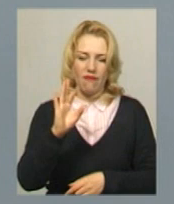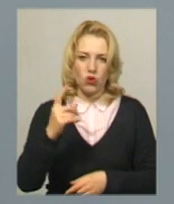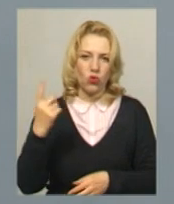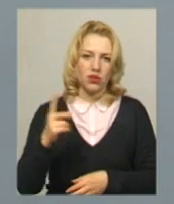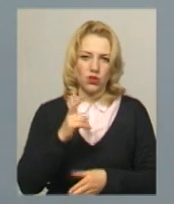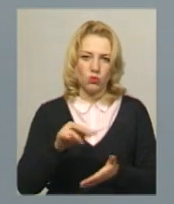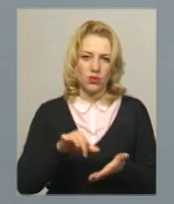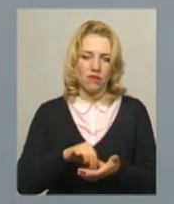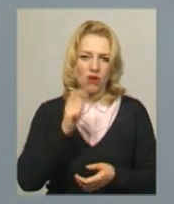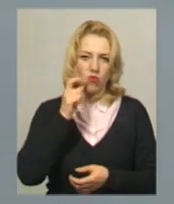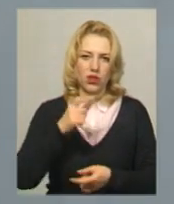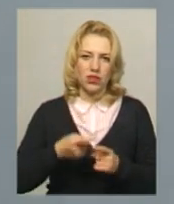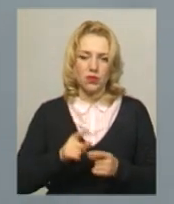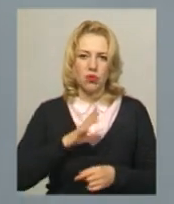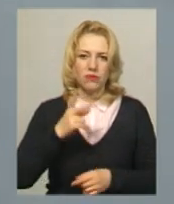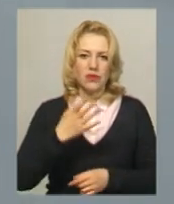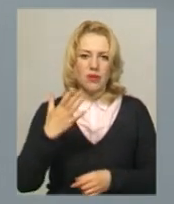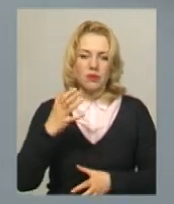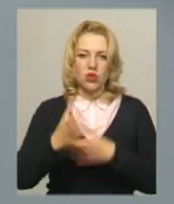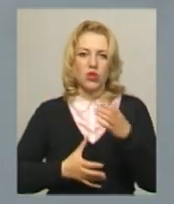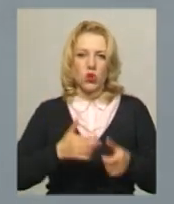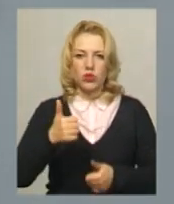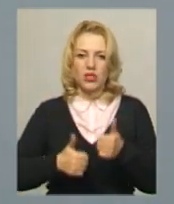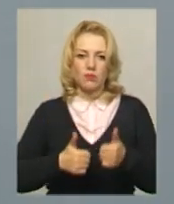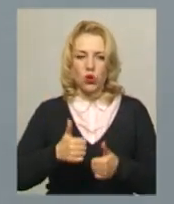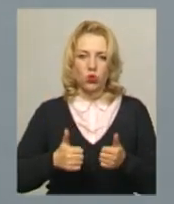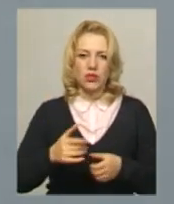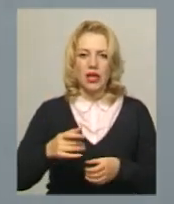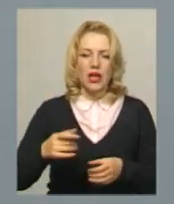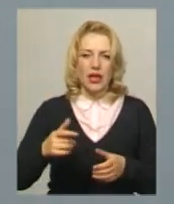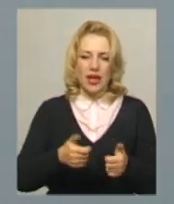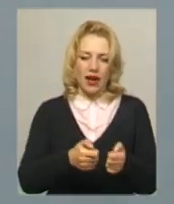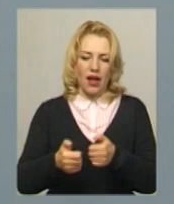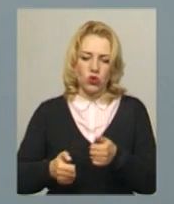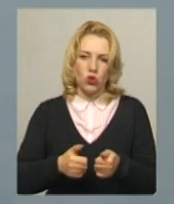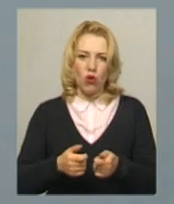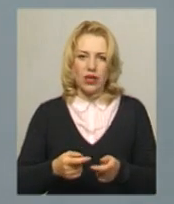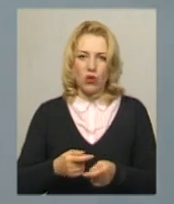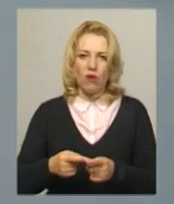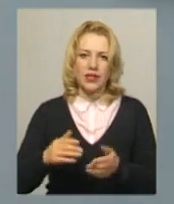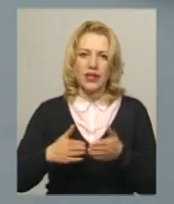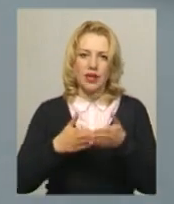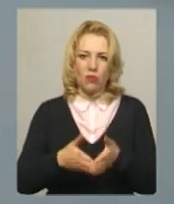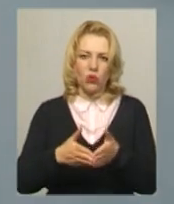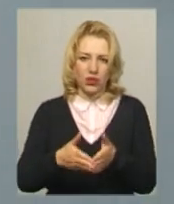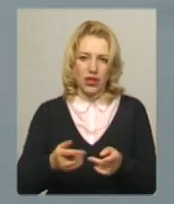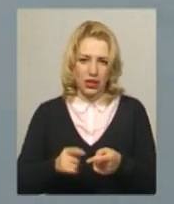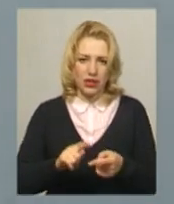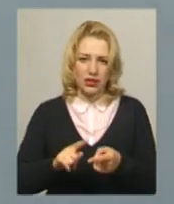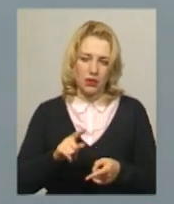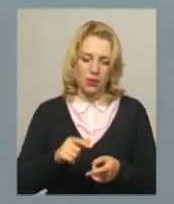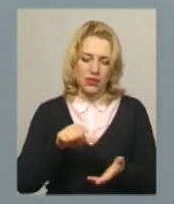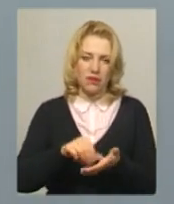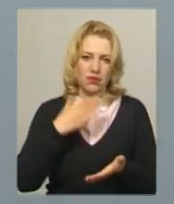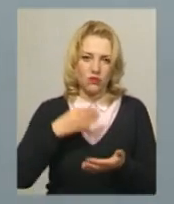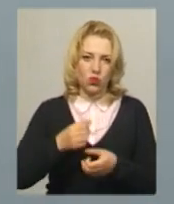Україну. Це були 25-ті міжнародні змагання з радіокерованих моделей, копій із класу НС. Тут чоловік представляв власну роботу.